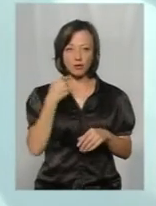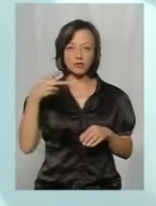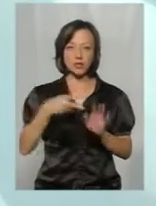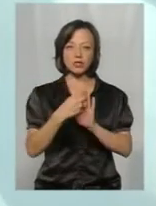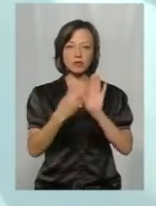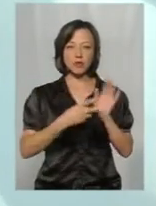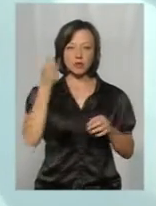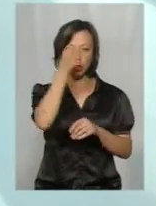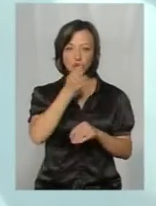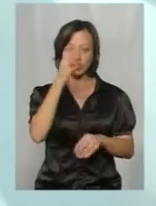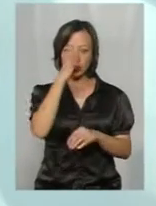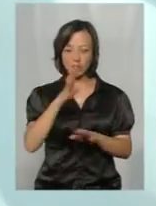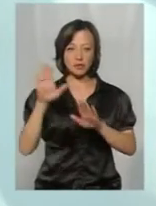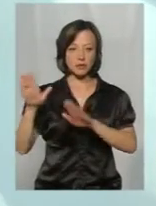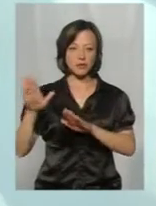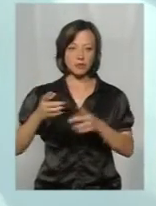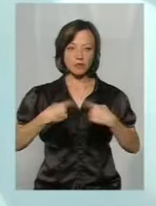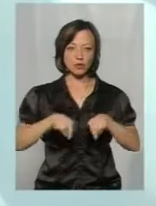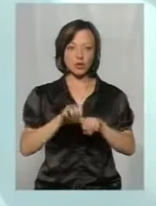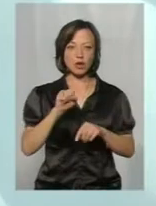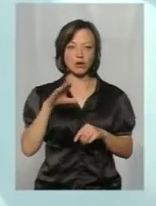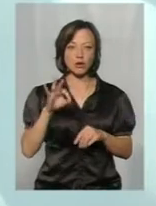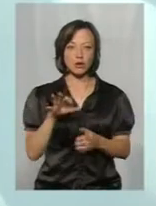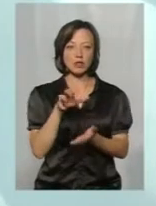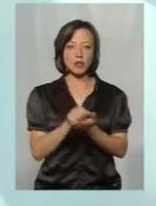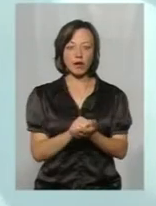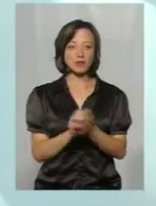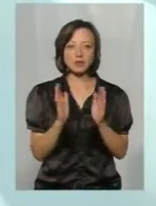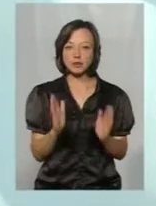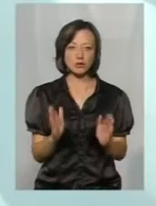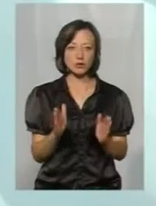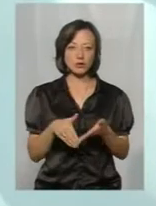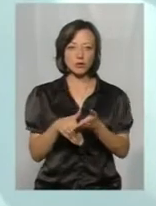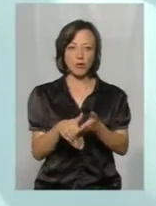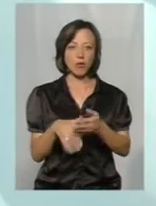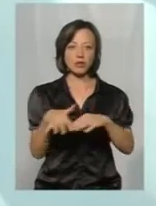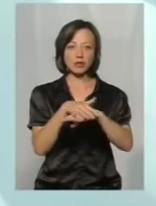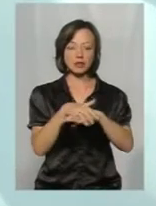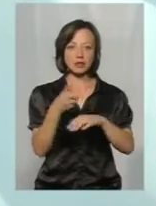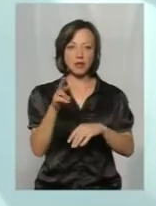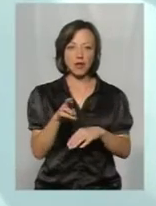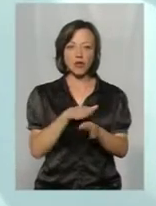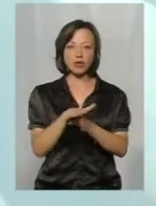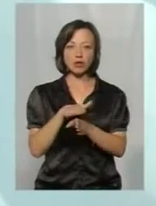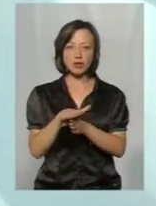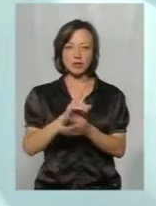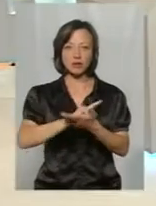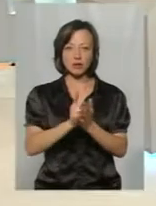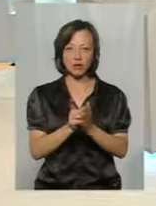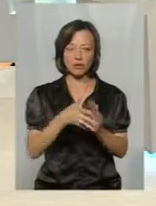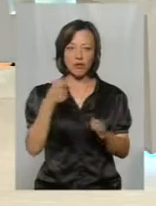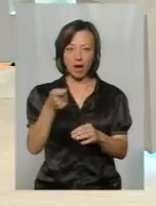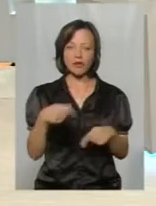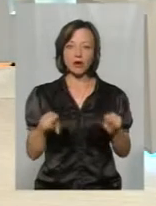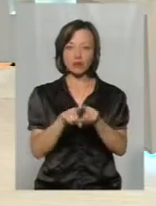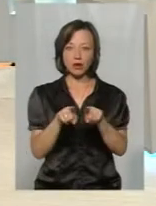2017 році 4 місяці знаходився в зоні АТО. Займалися ми виключно допомогою населення, це виконання термінових заявок,